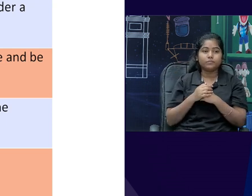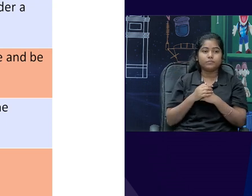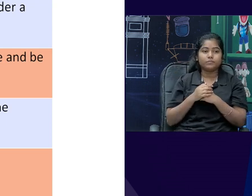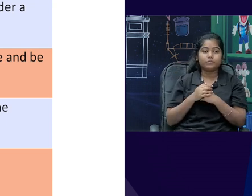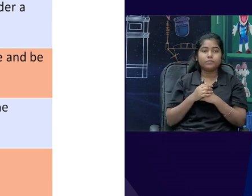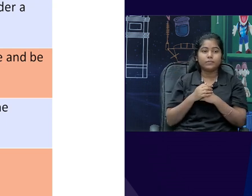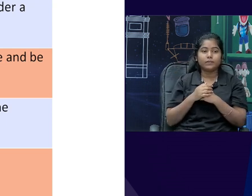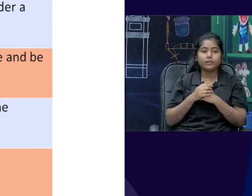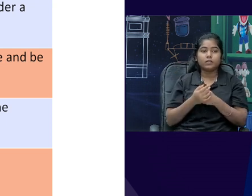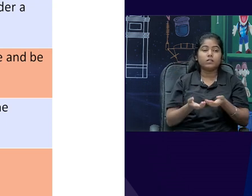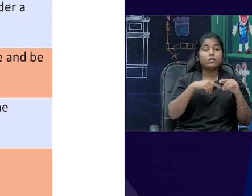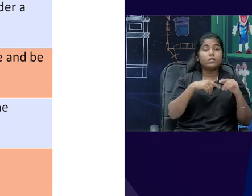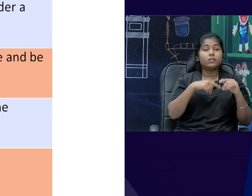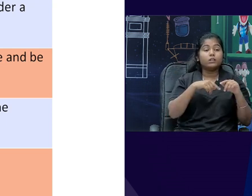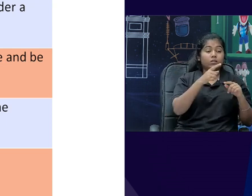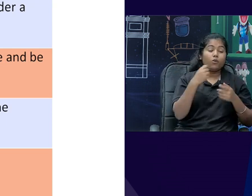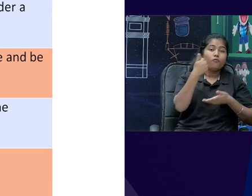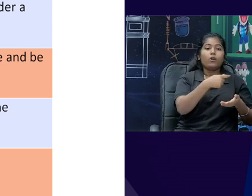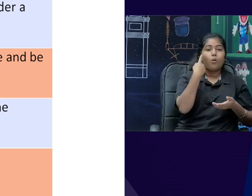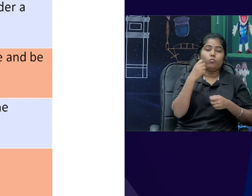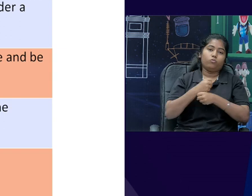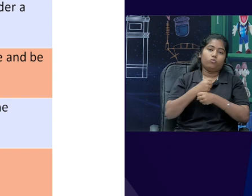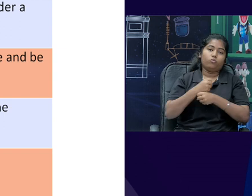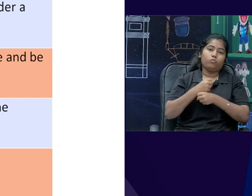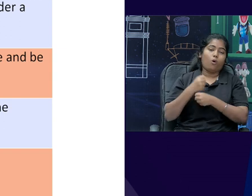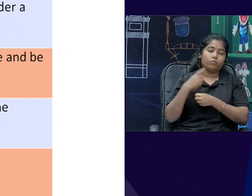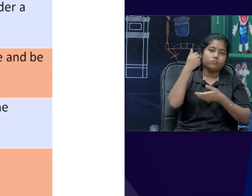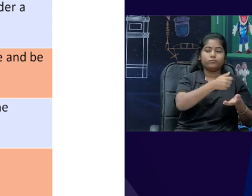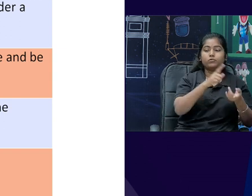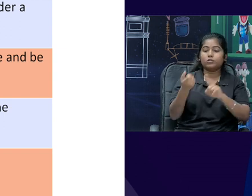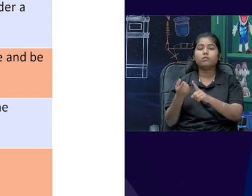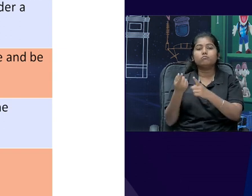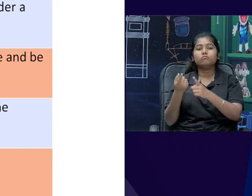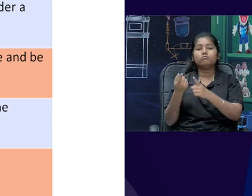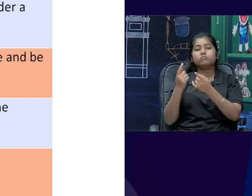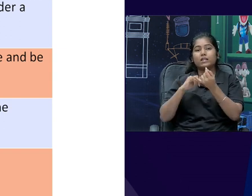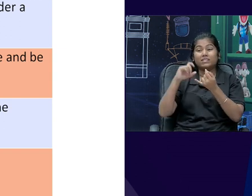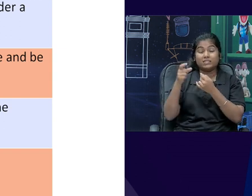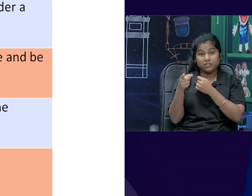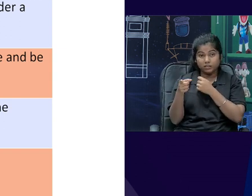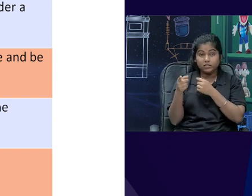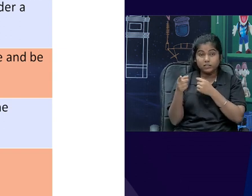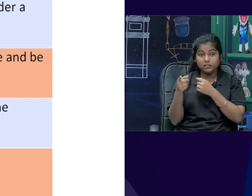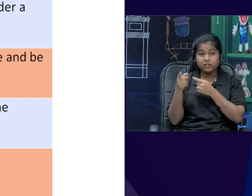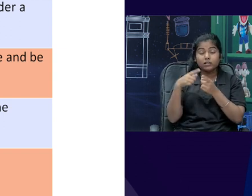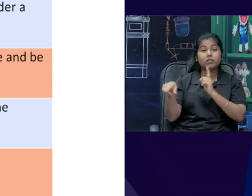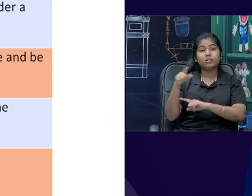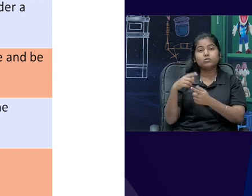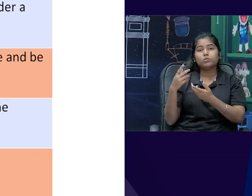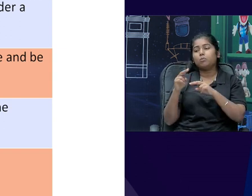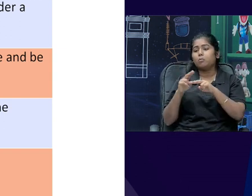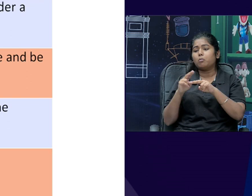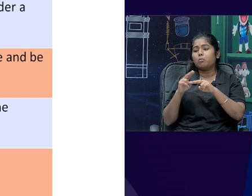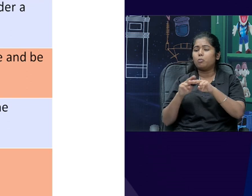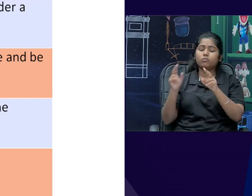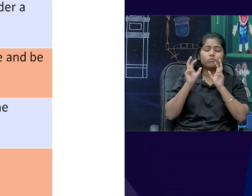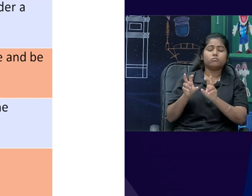के budgetary appropriation से मिलती है, और statutory corporation जो है, उसको government whole and soul look after